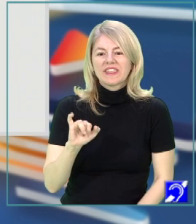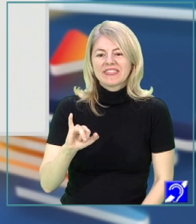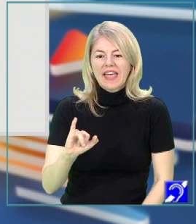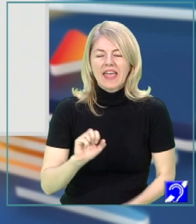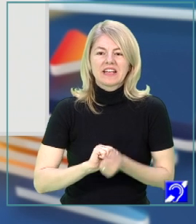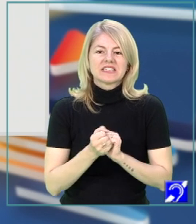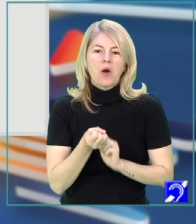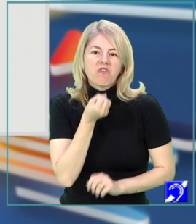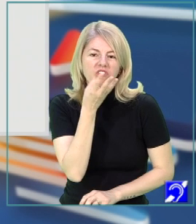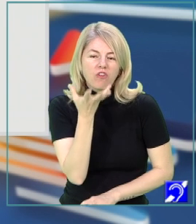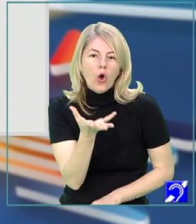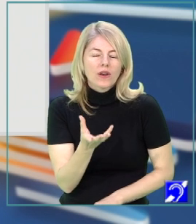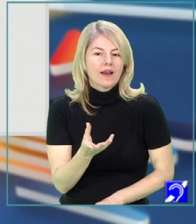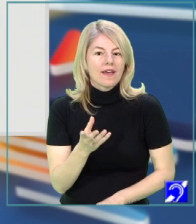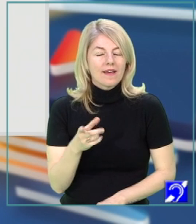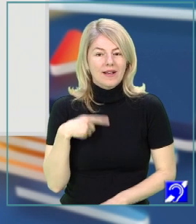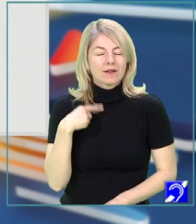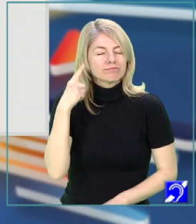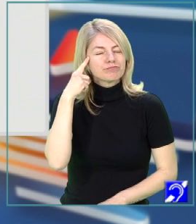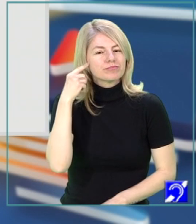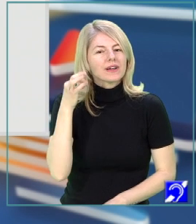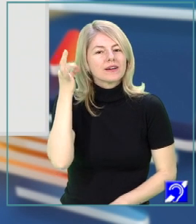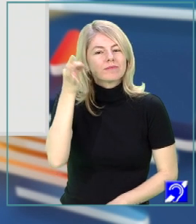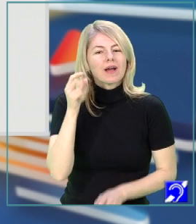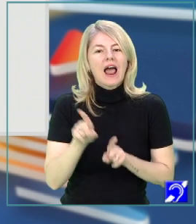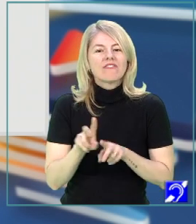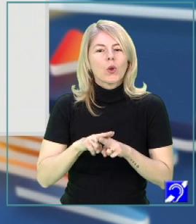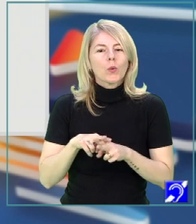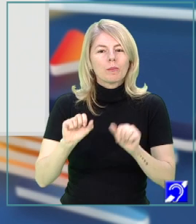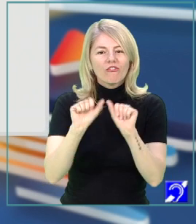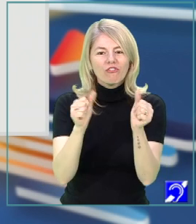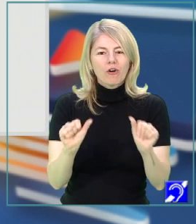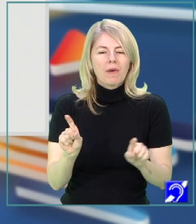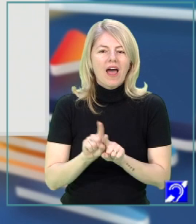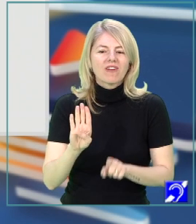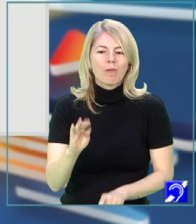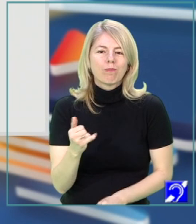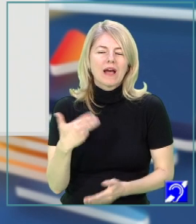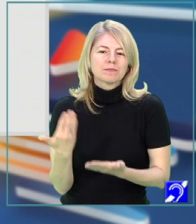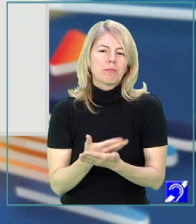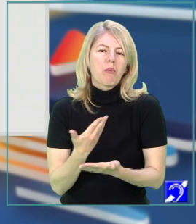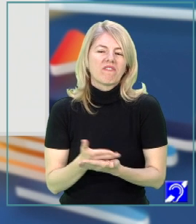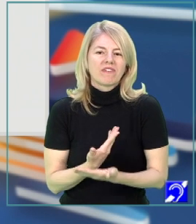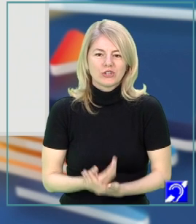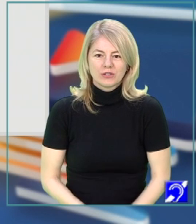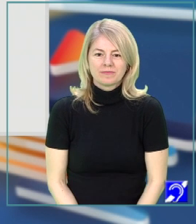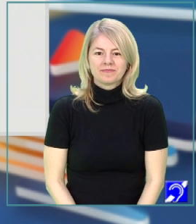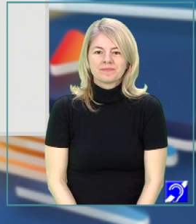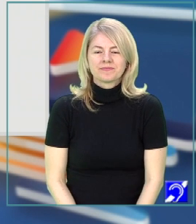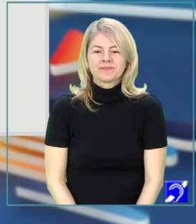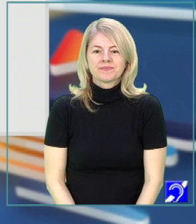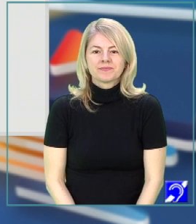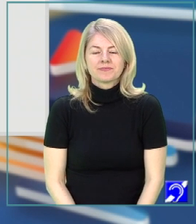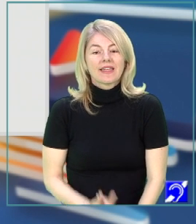stânjenei. Care întrețin atmosfera aceasta de baz, farmecul, să spunem. Farmecul grădinii.